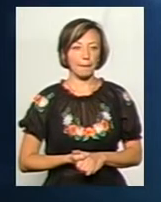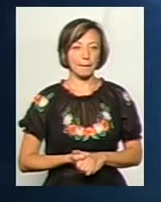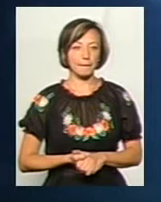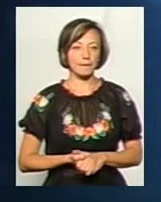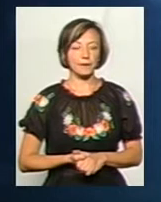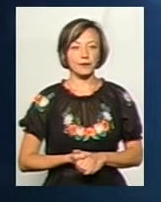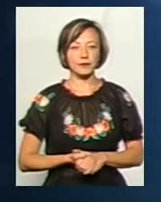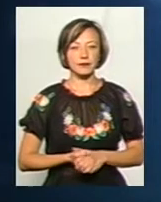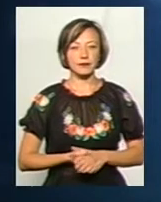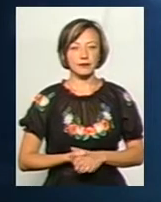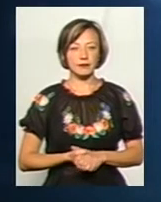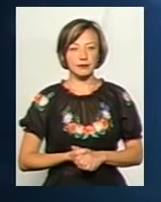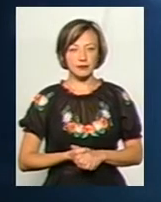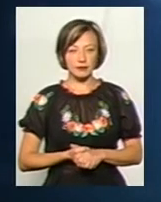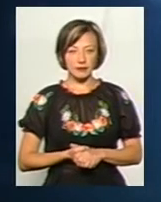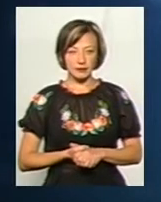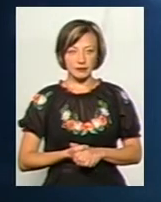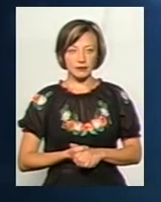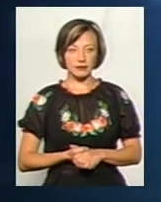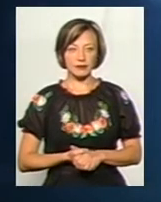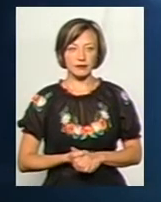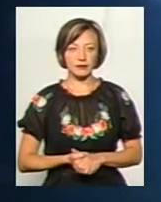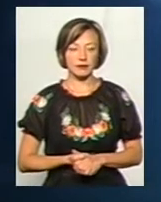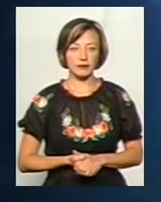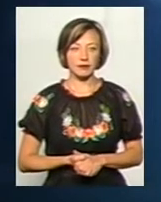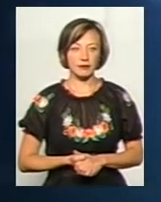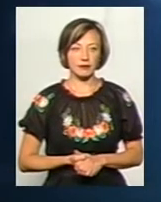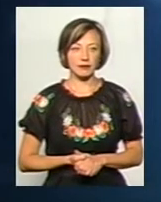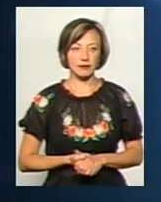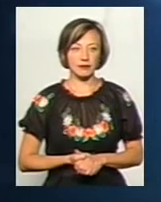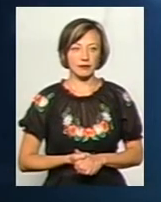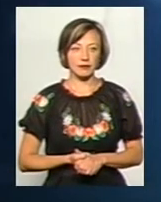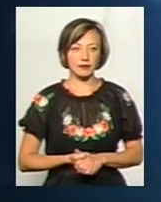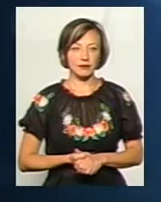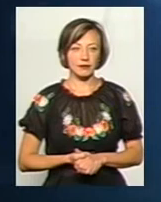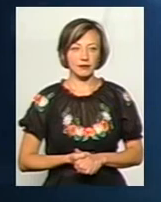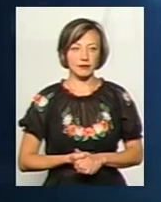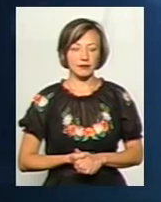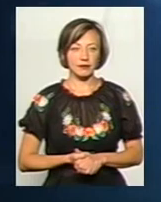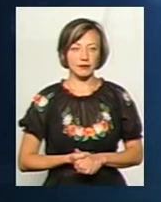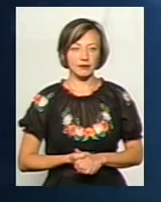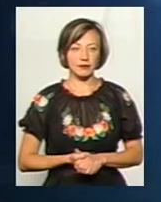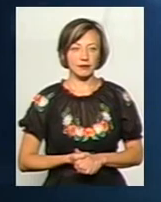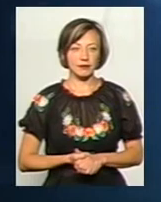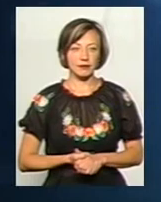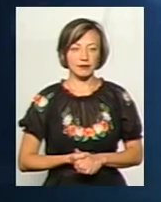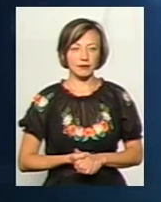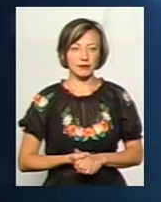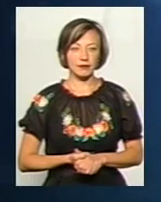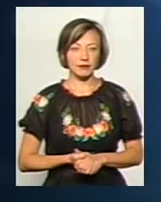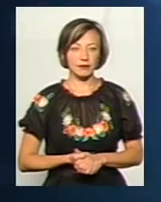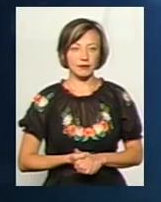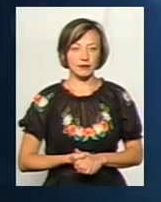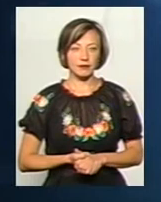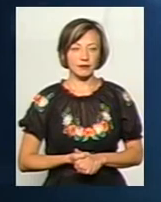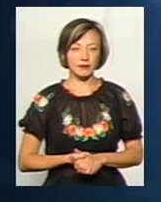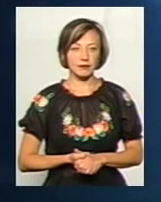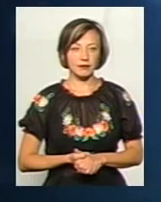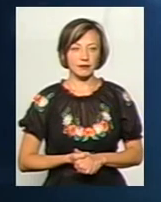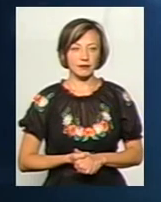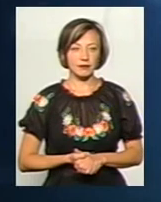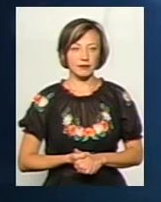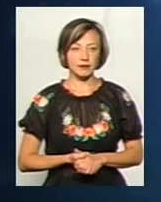дня.